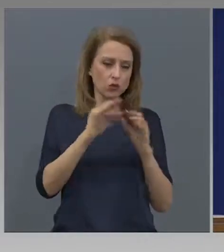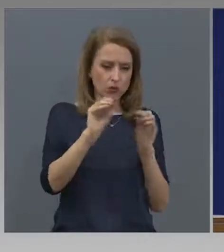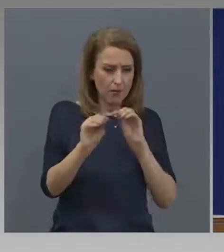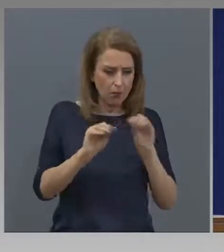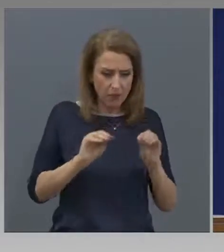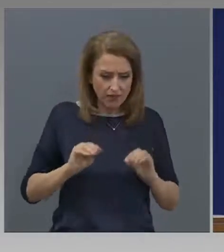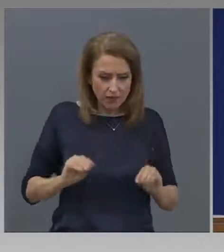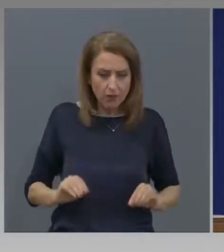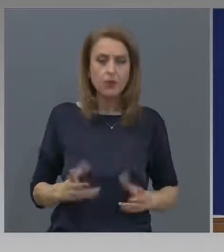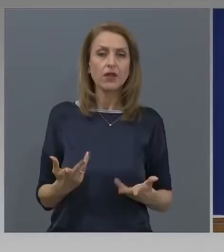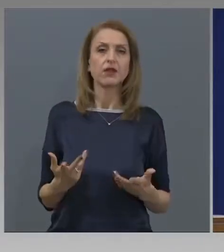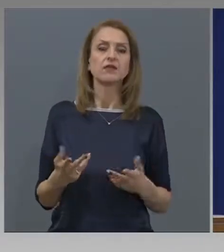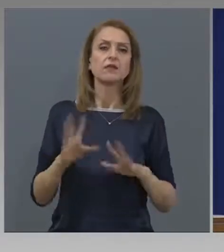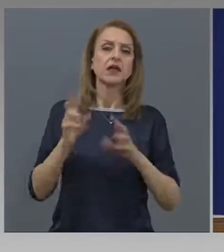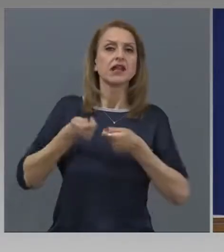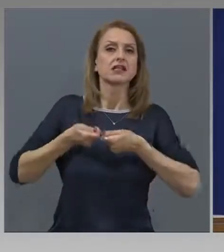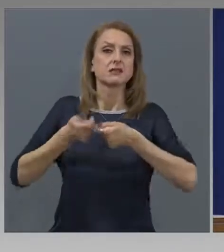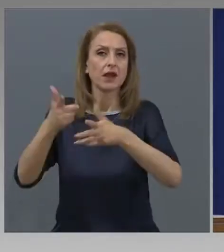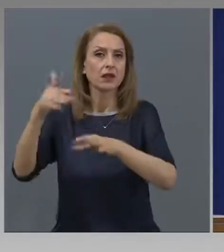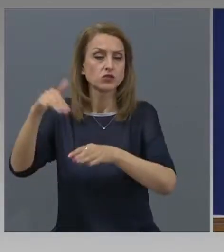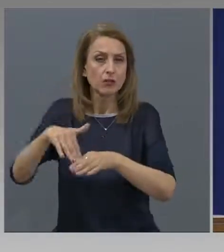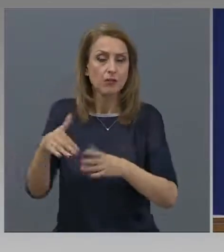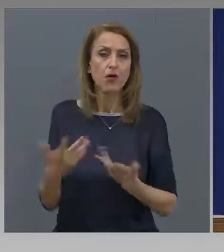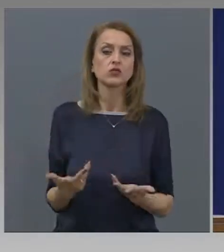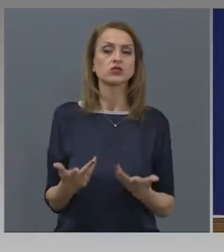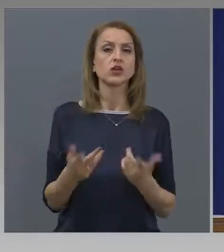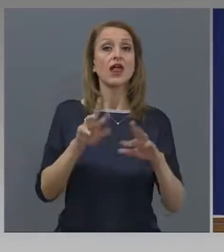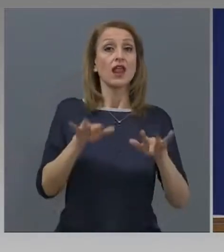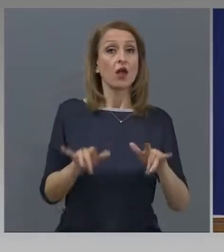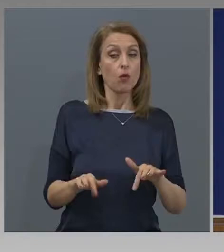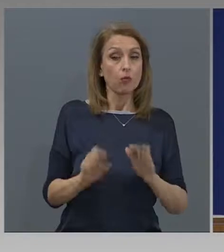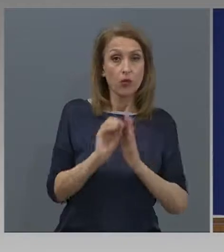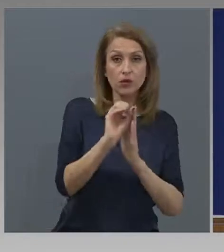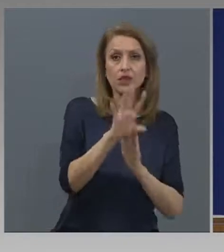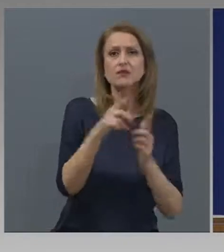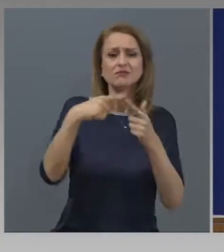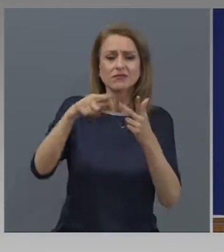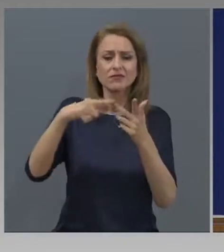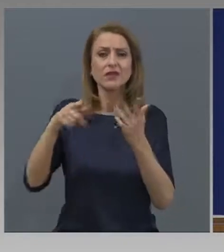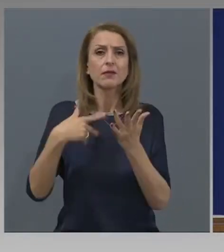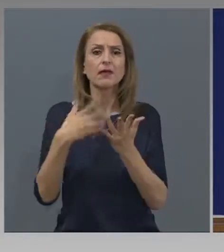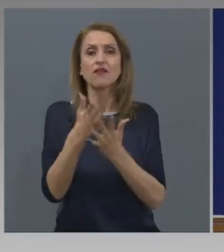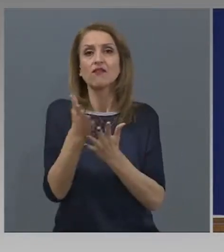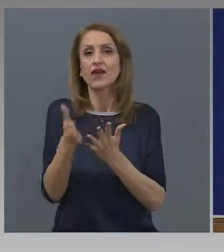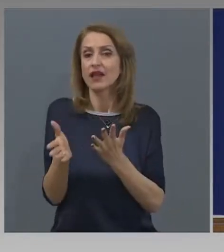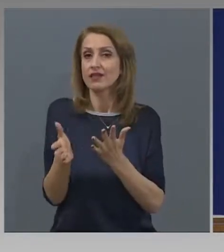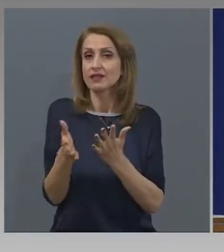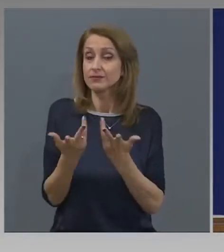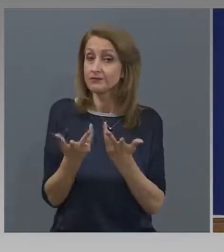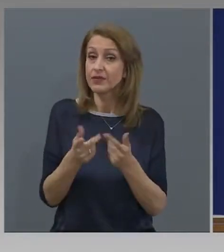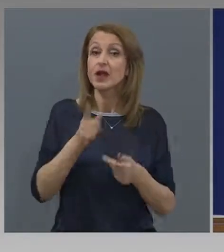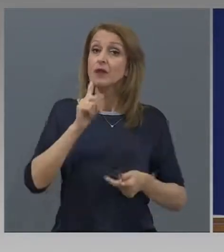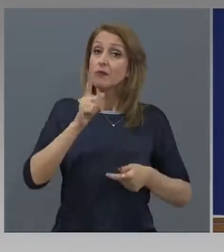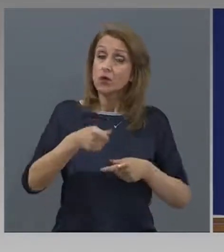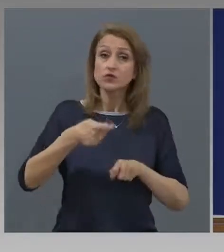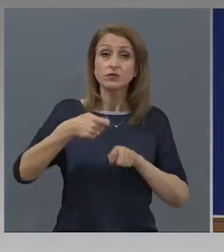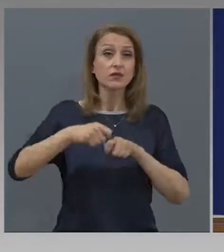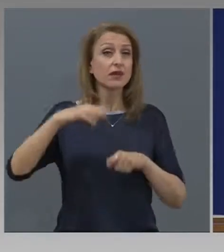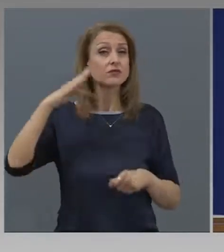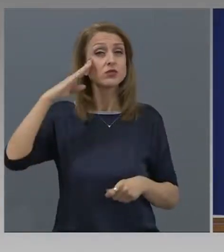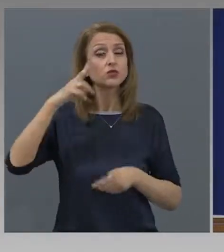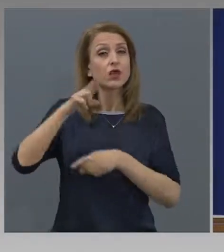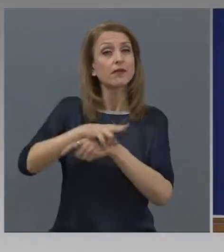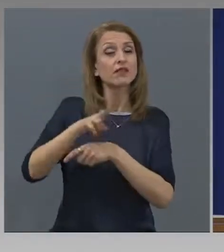могат да бъдат изпратени по пощата. Имаме възможност да направим служебен контрол на